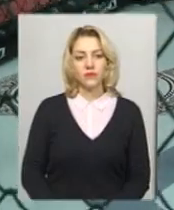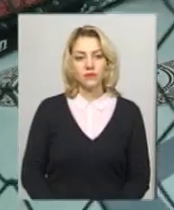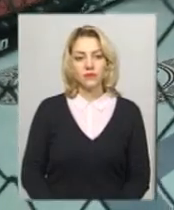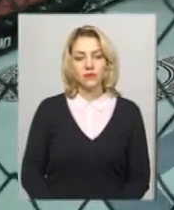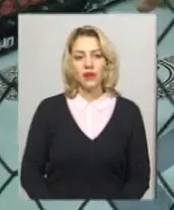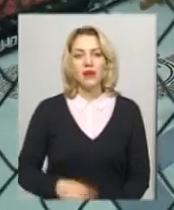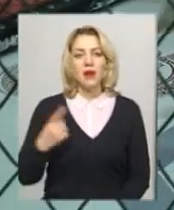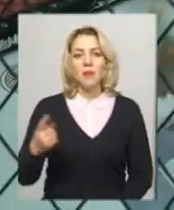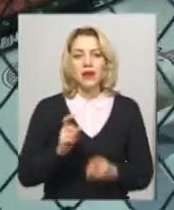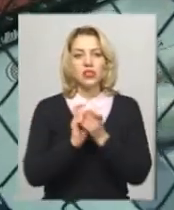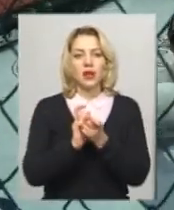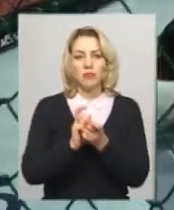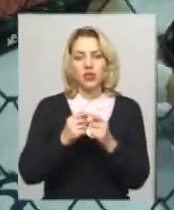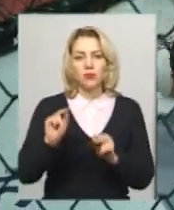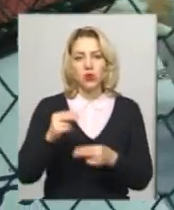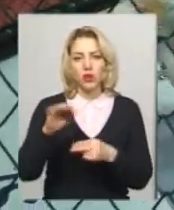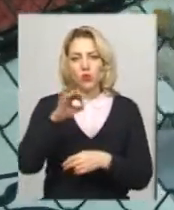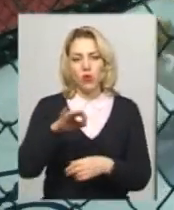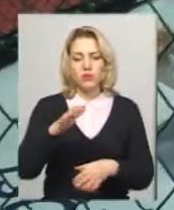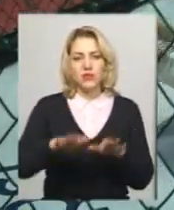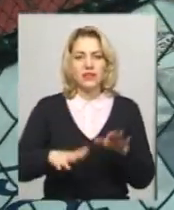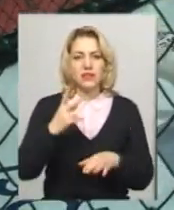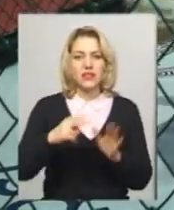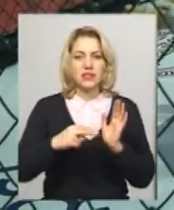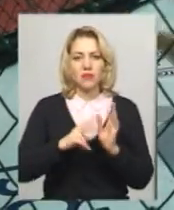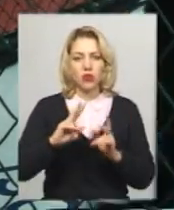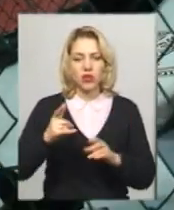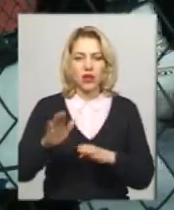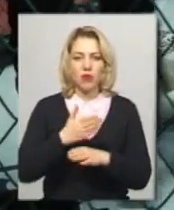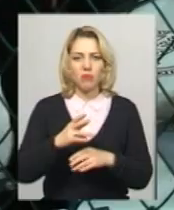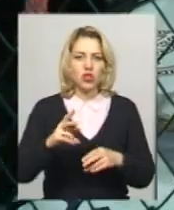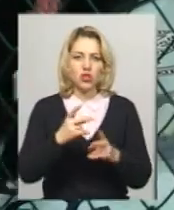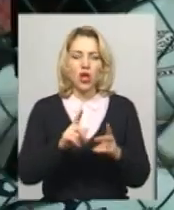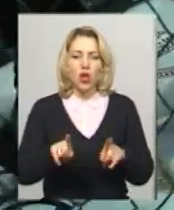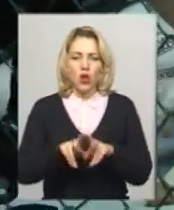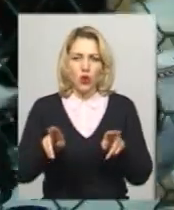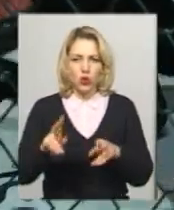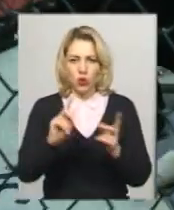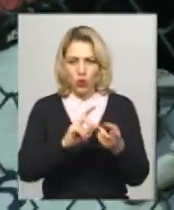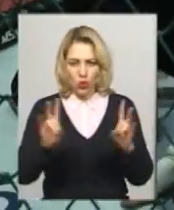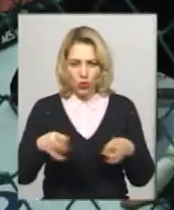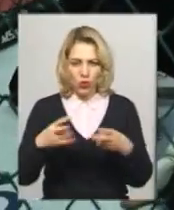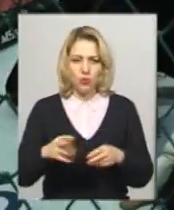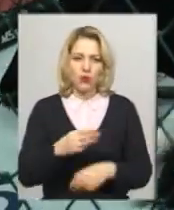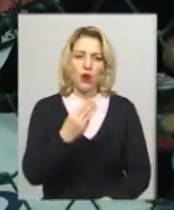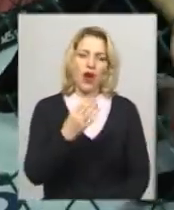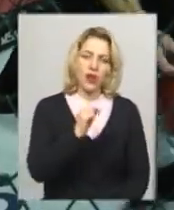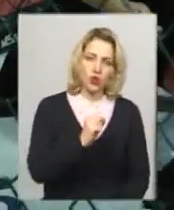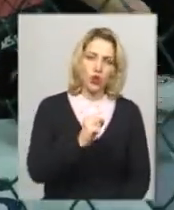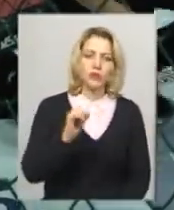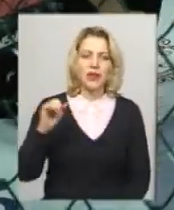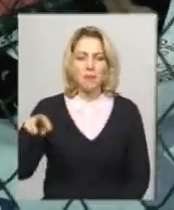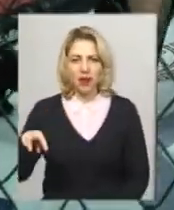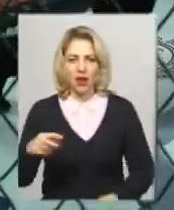Перший бій чемпіонату області в вазі 27 кілограмів поміж одноклубниками з Хмельницького Артемом Швецем та Михайлом Степанюком. У другому